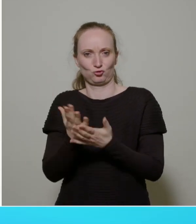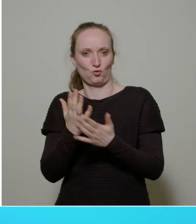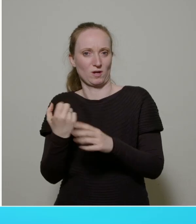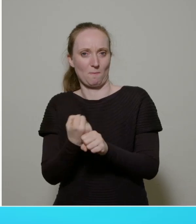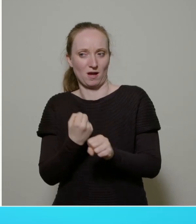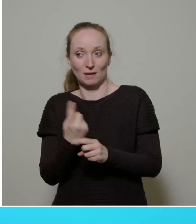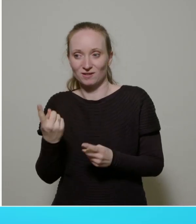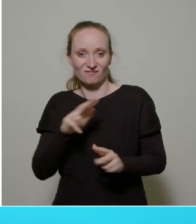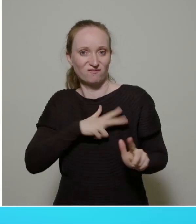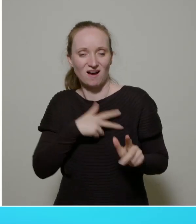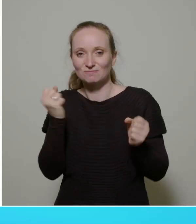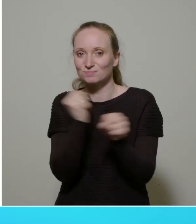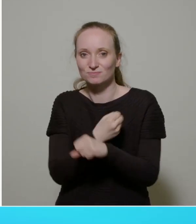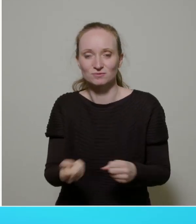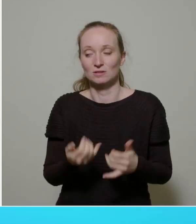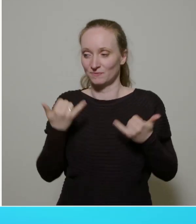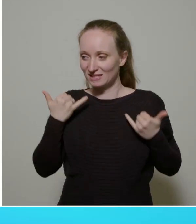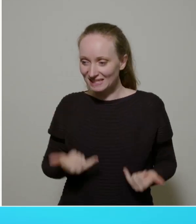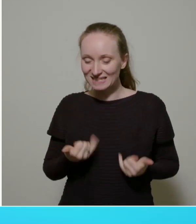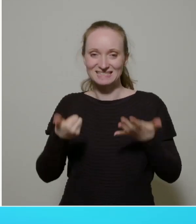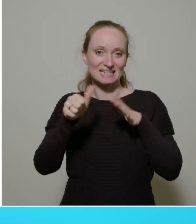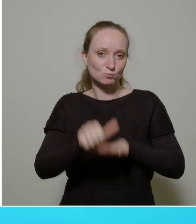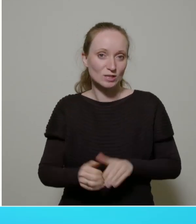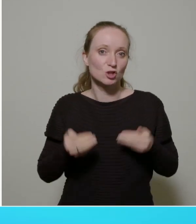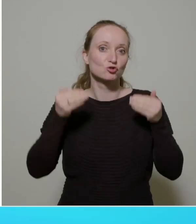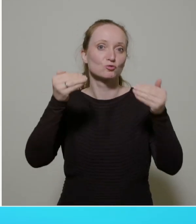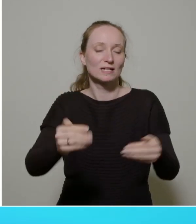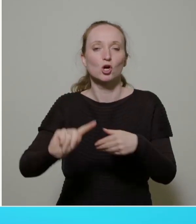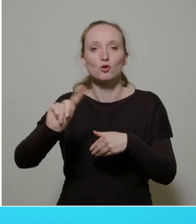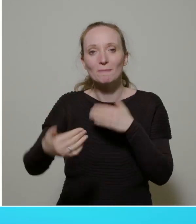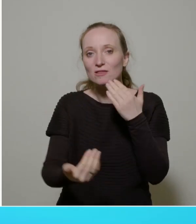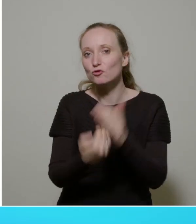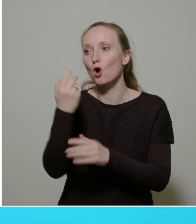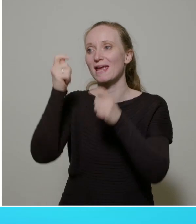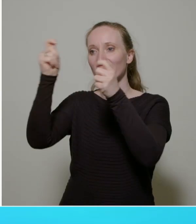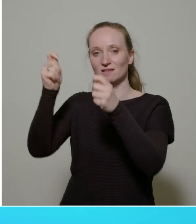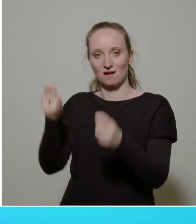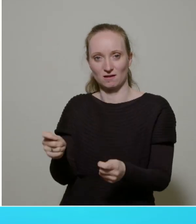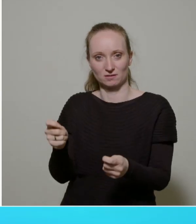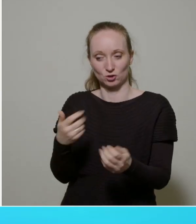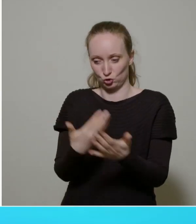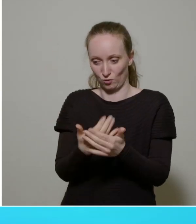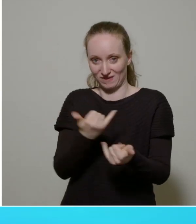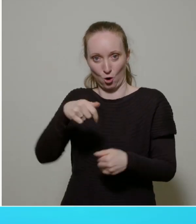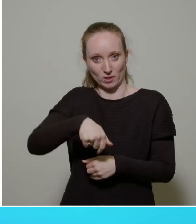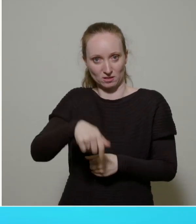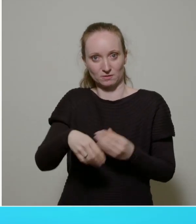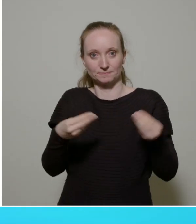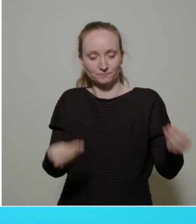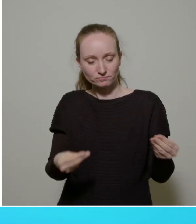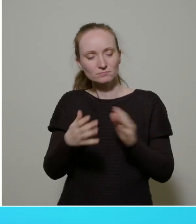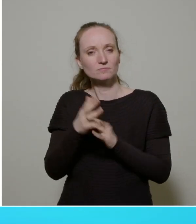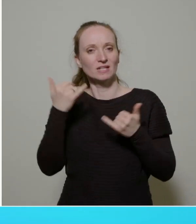nochmal den Antrag zu stellen. Dadurch wird es diese konkreten Preiszettel nicht geben. Wichtig ist, dass die